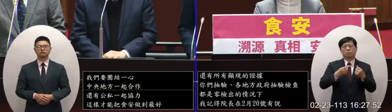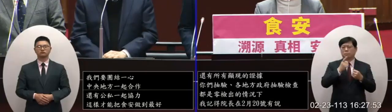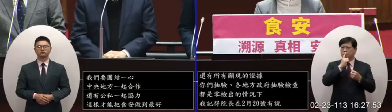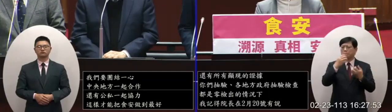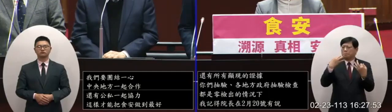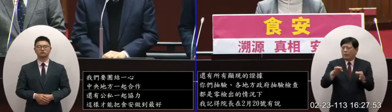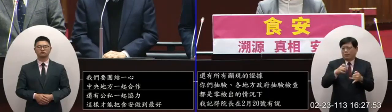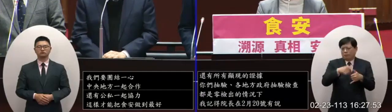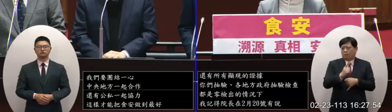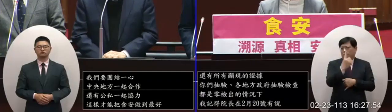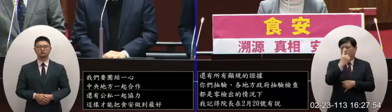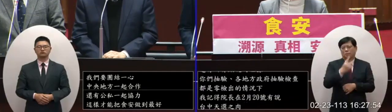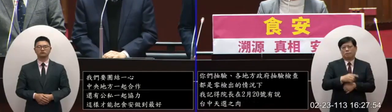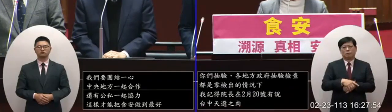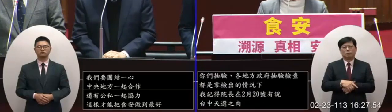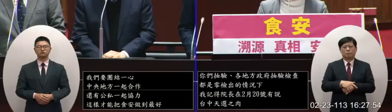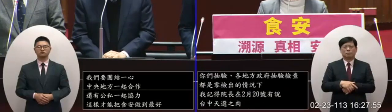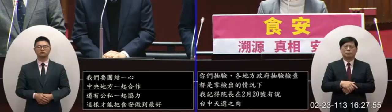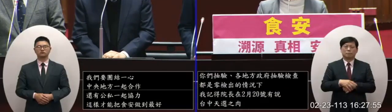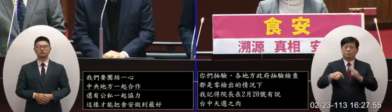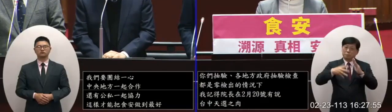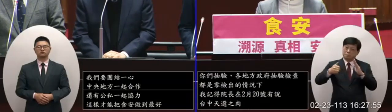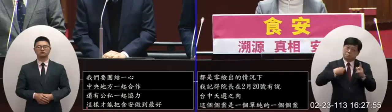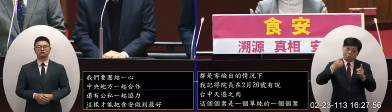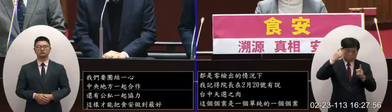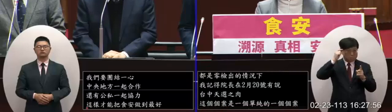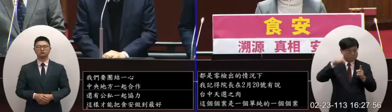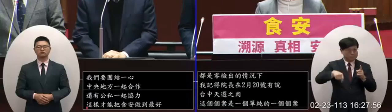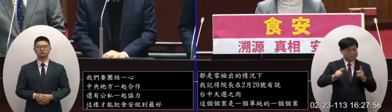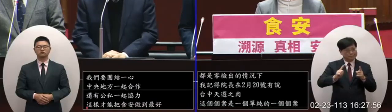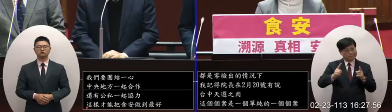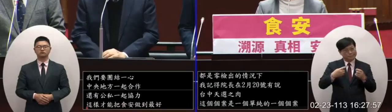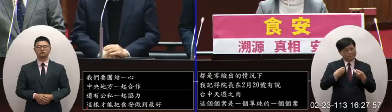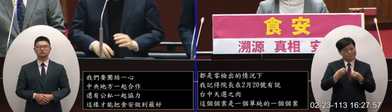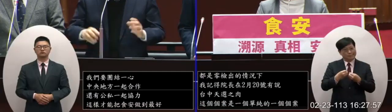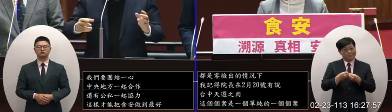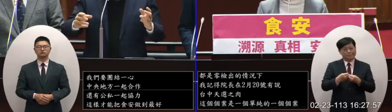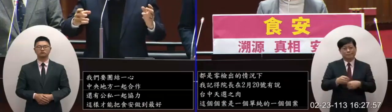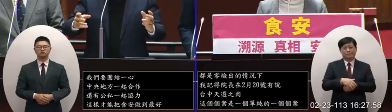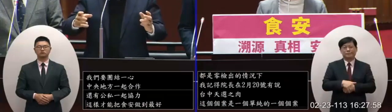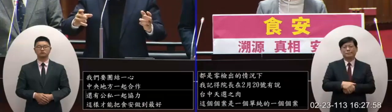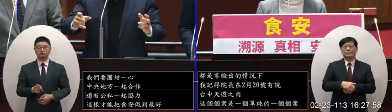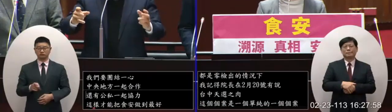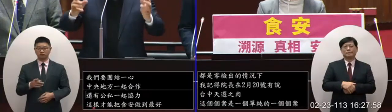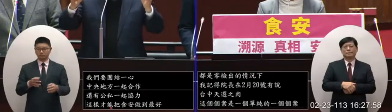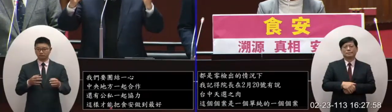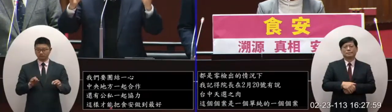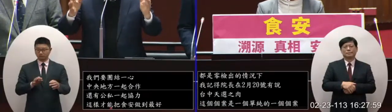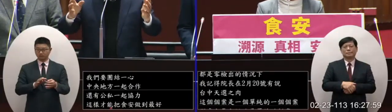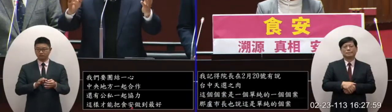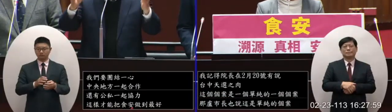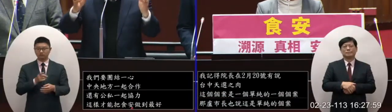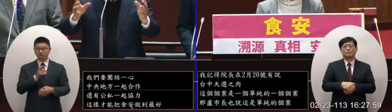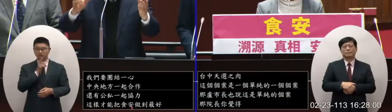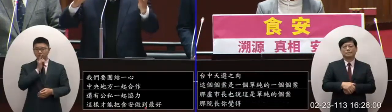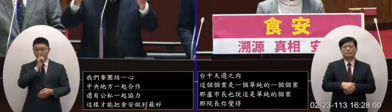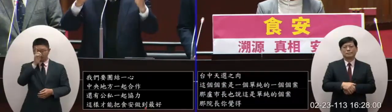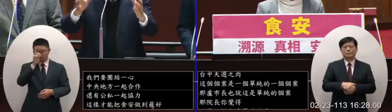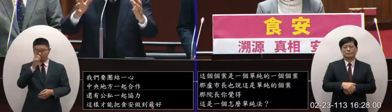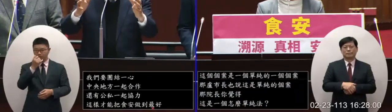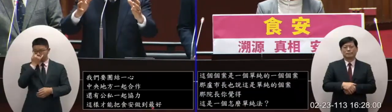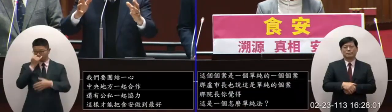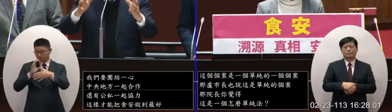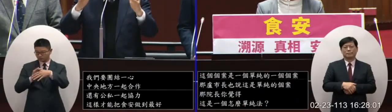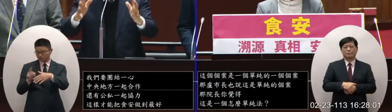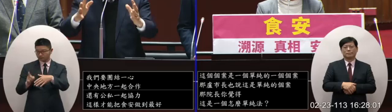單純的個案那院長你覺得這是一個什麼個單純法單純的意思就是說只有一塊